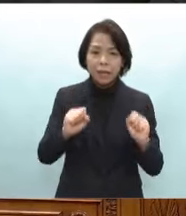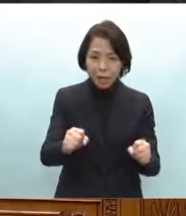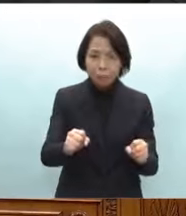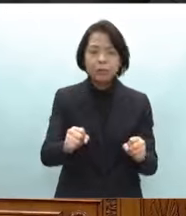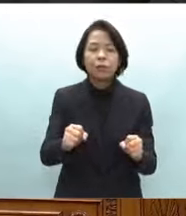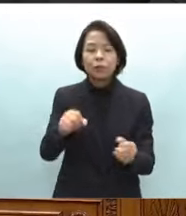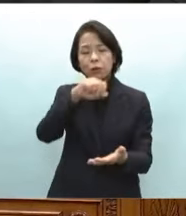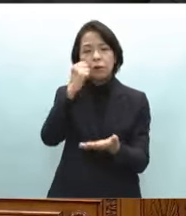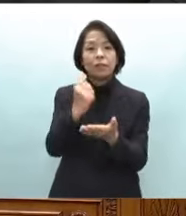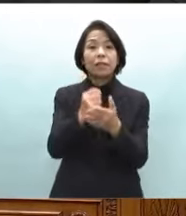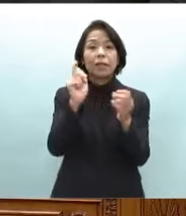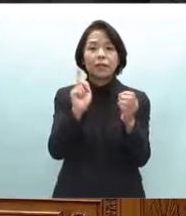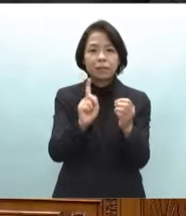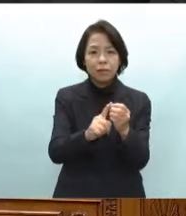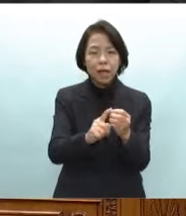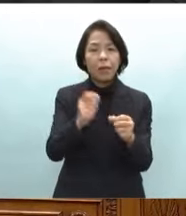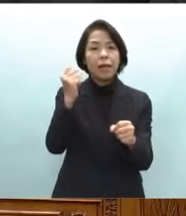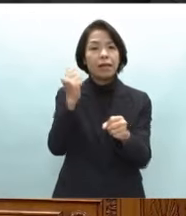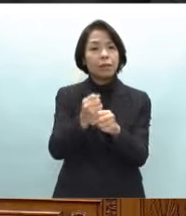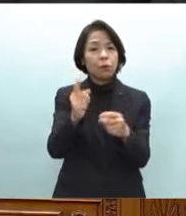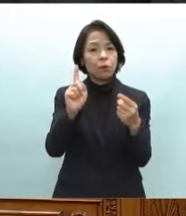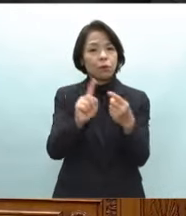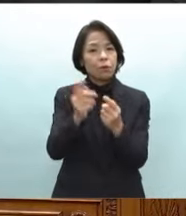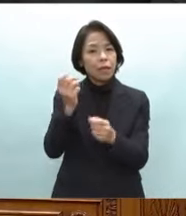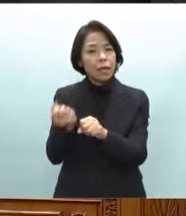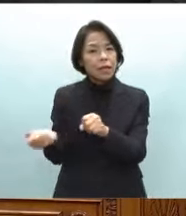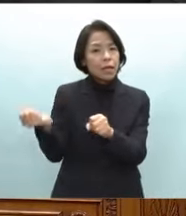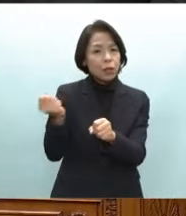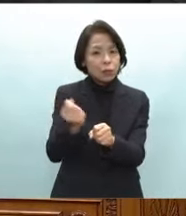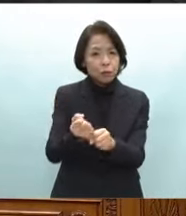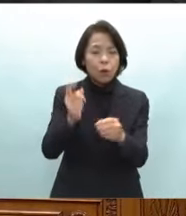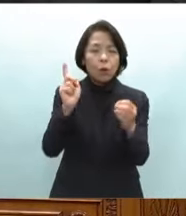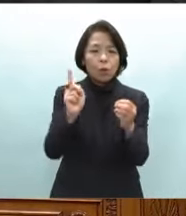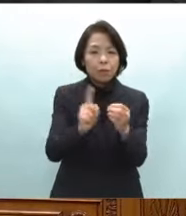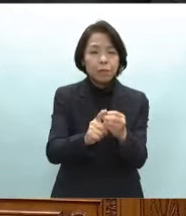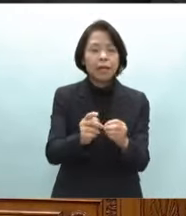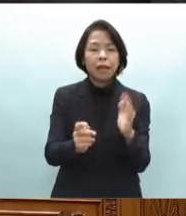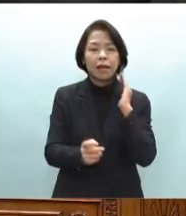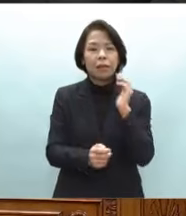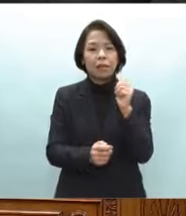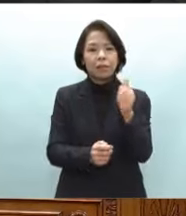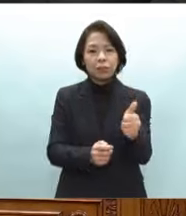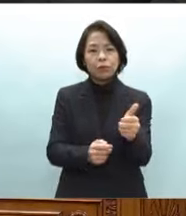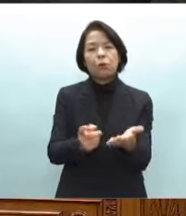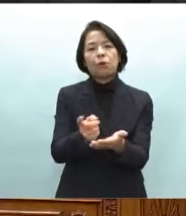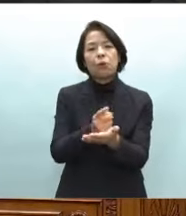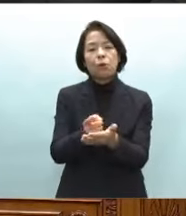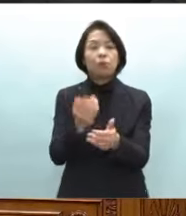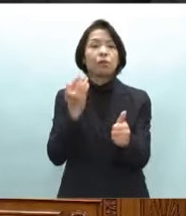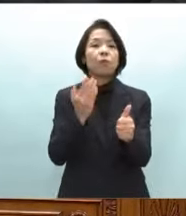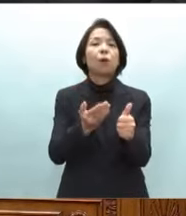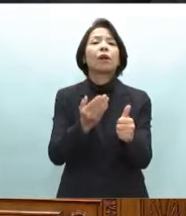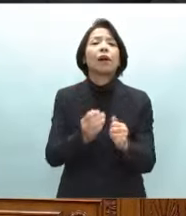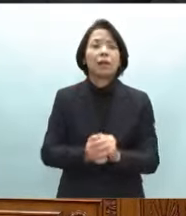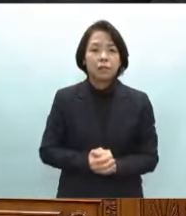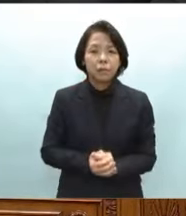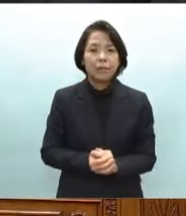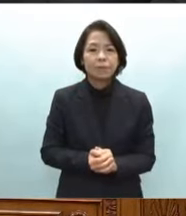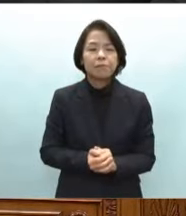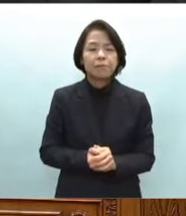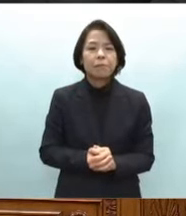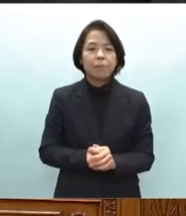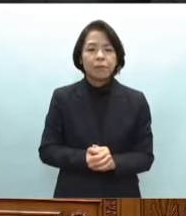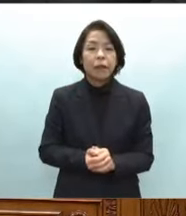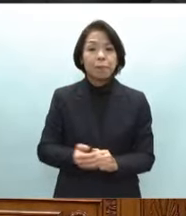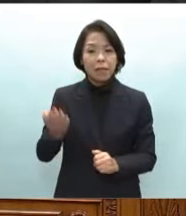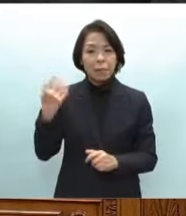現するため創造的復興大いなる復興に向けた総理の方針を伺います加えて東日本